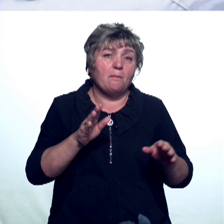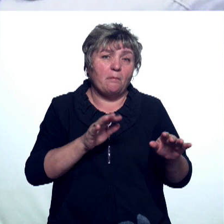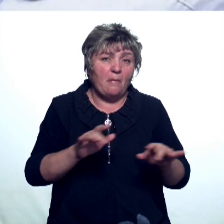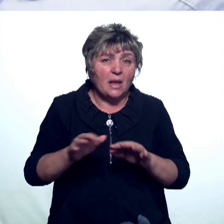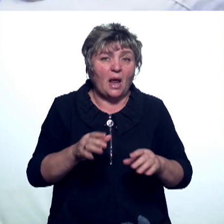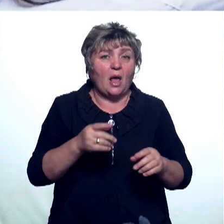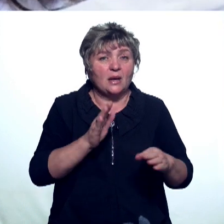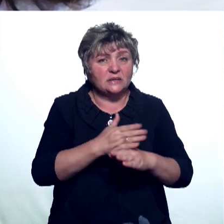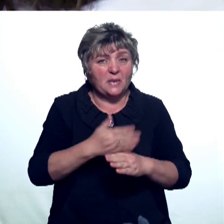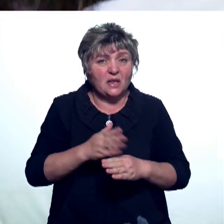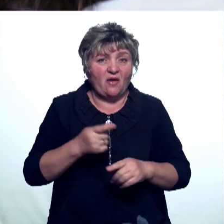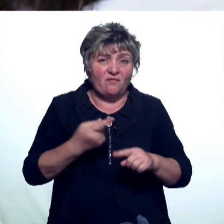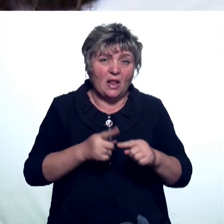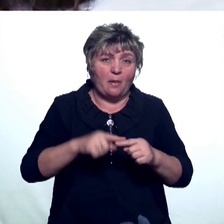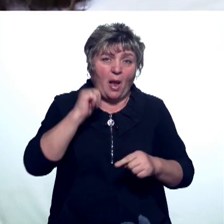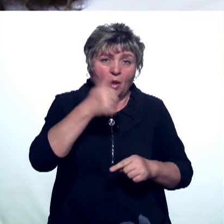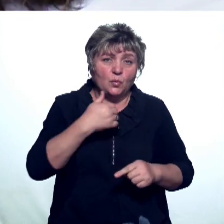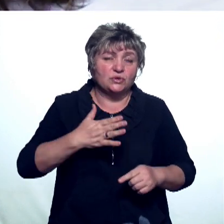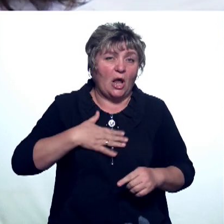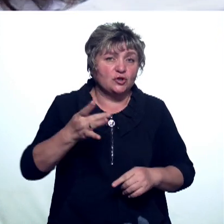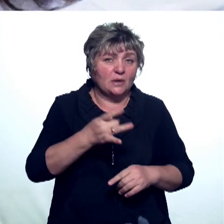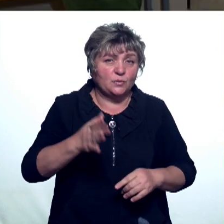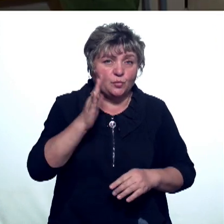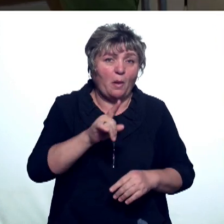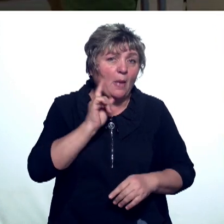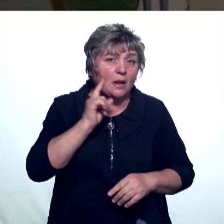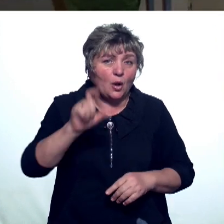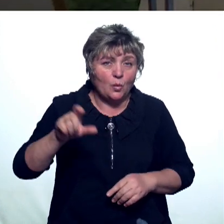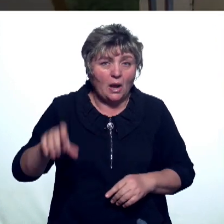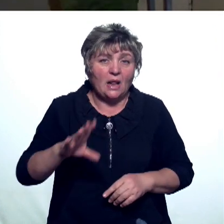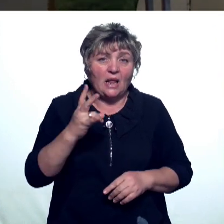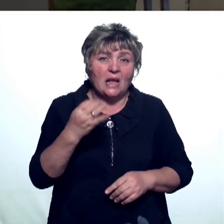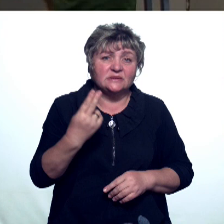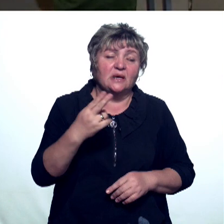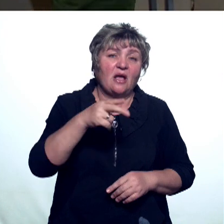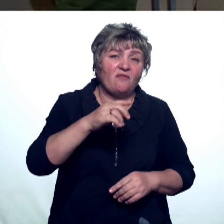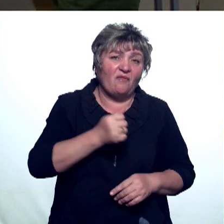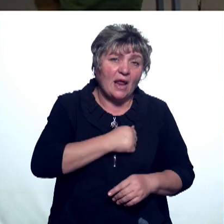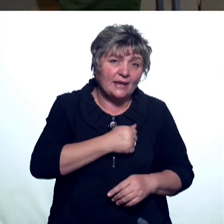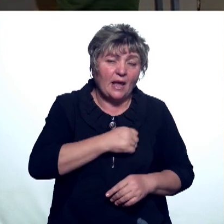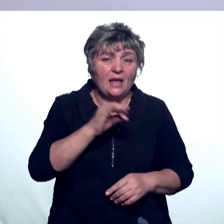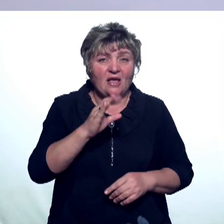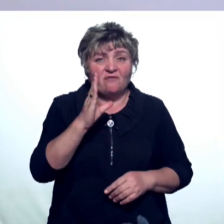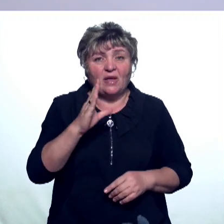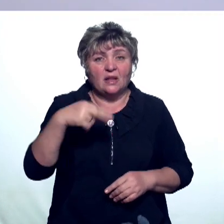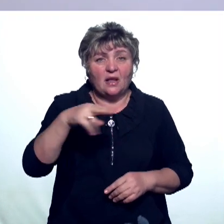куда будут распределены в этом году молодые люди из нашей республики, войска нацгвардии, воздушно-космические силы и ВДВ.